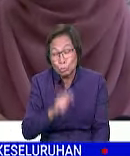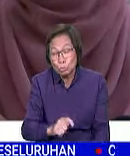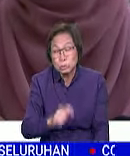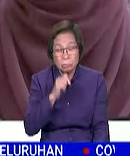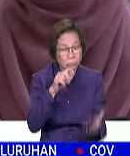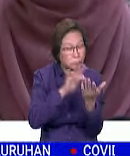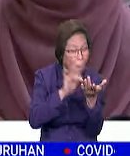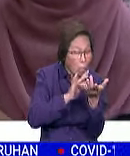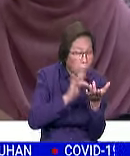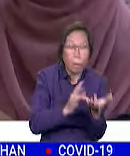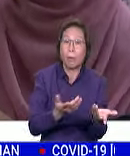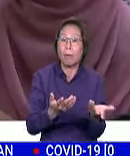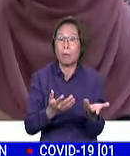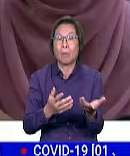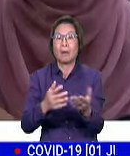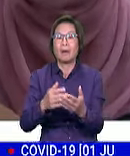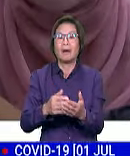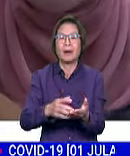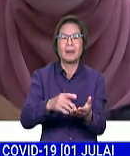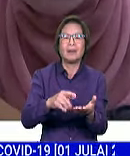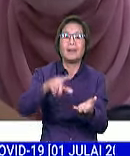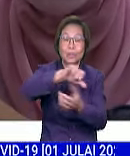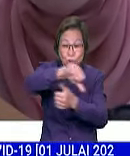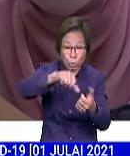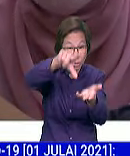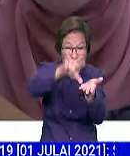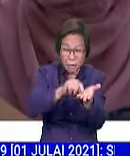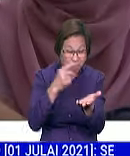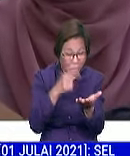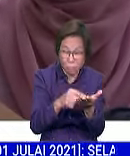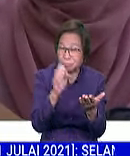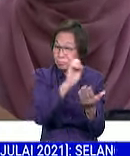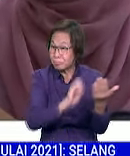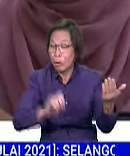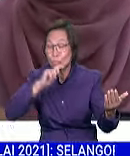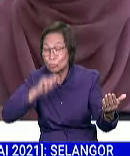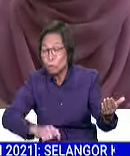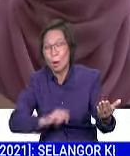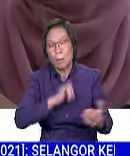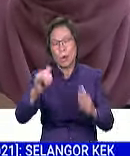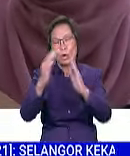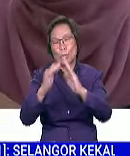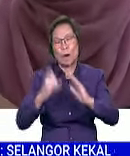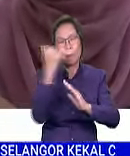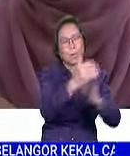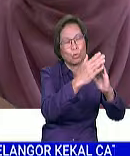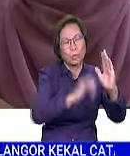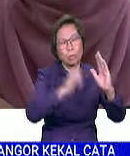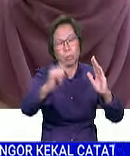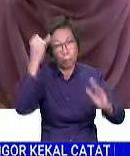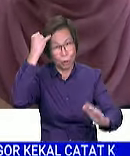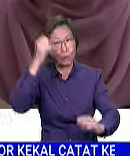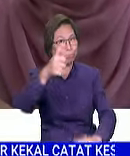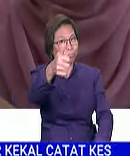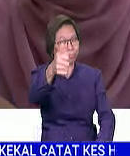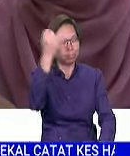Mereka tidak ikut juga yang macam dari sosial media begitu. Jadi kalau macam mereka pergi dari rumah ke rumah itu, saya rasa idea yang bagus juga